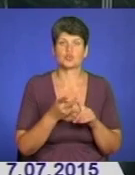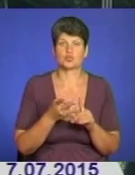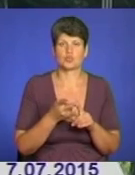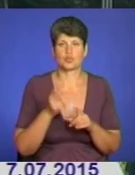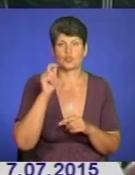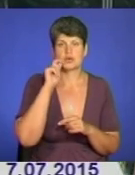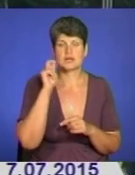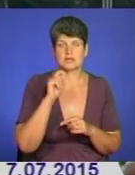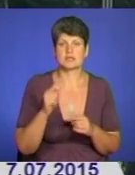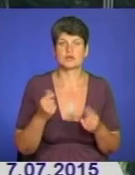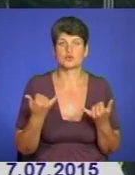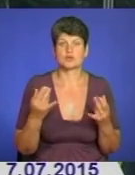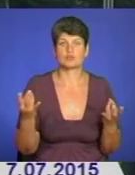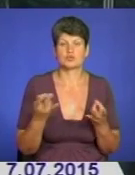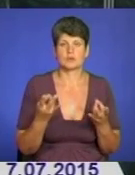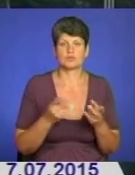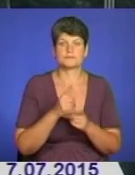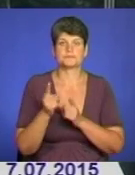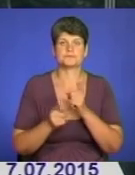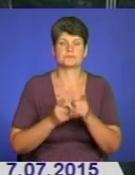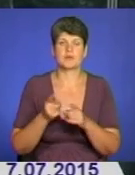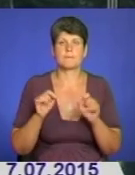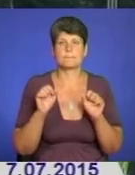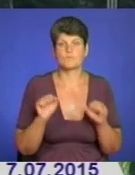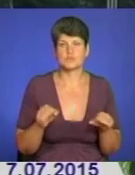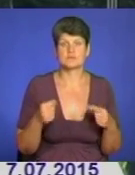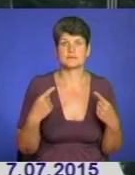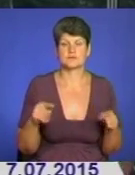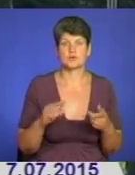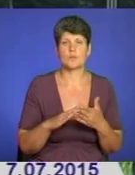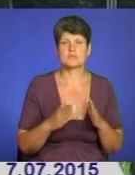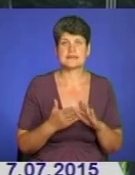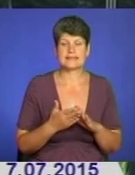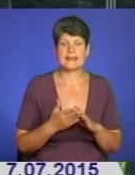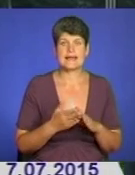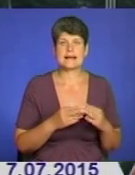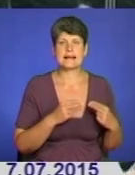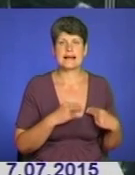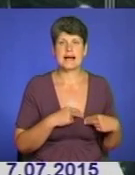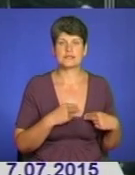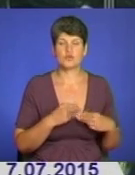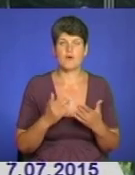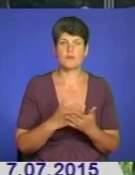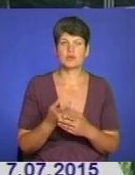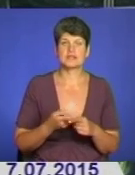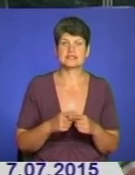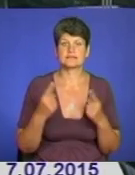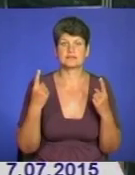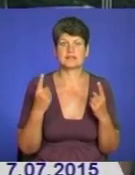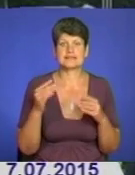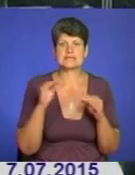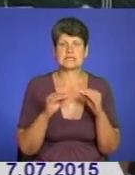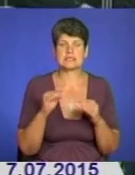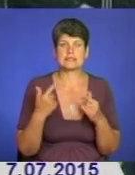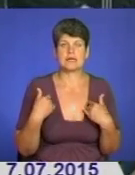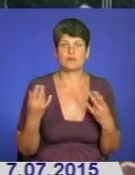Україна сьогодні потребує перезавантаження. Перезавантаження можливо з певних обставин. Кадрова політика, це є невід'ємна складова. Нам потрібні